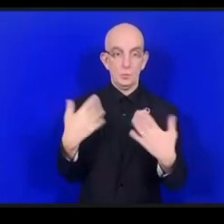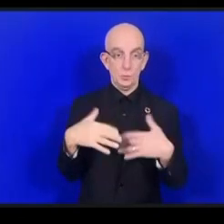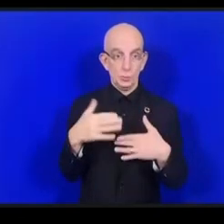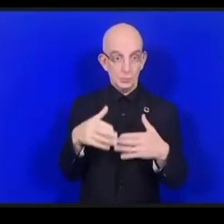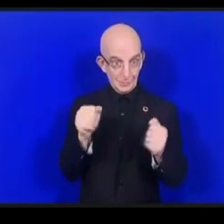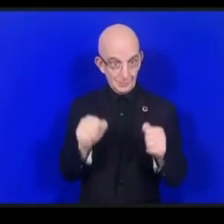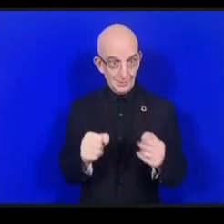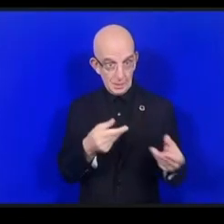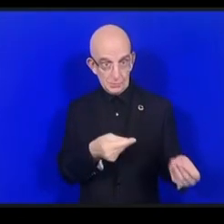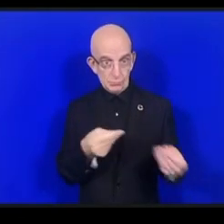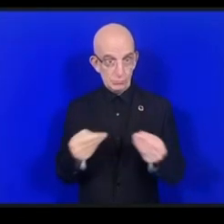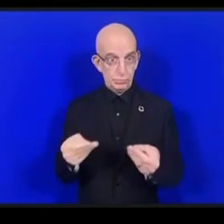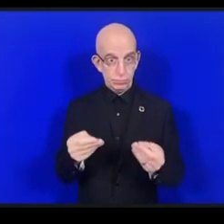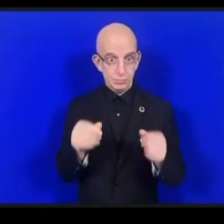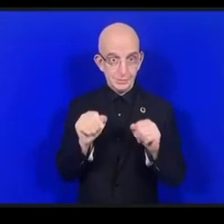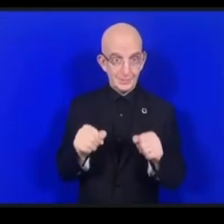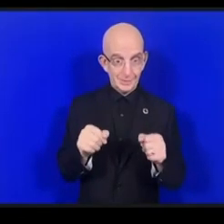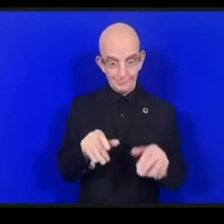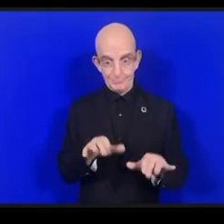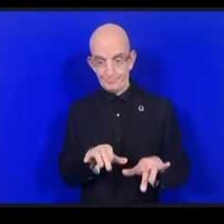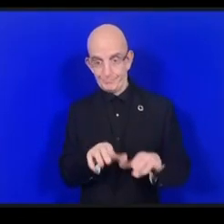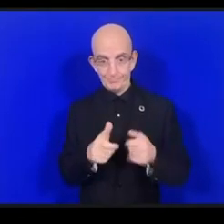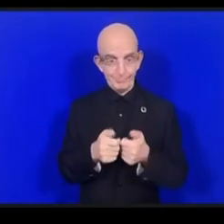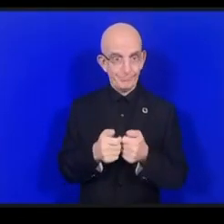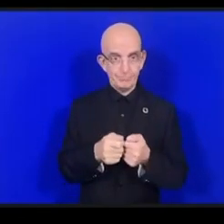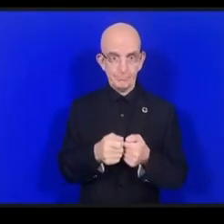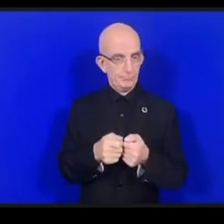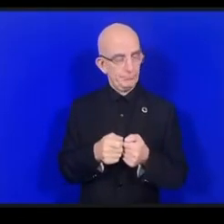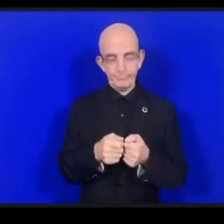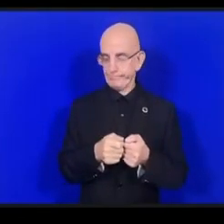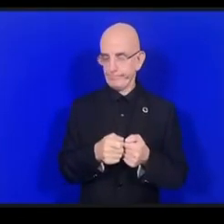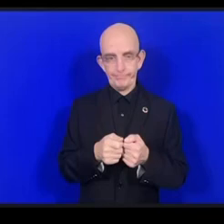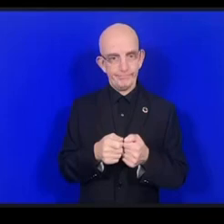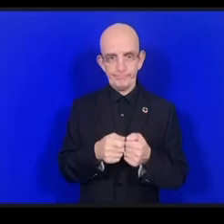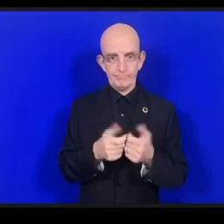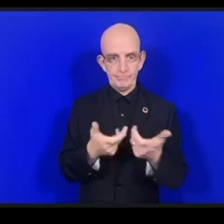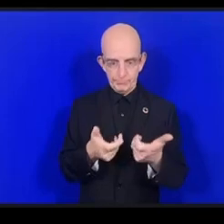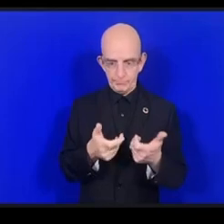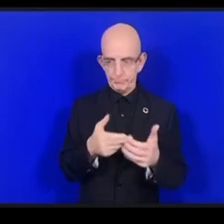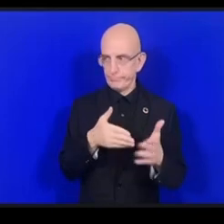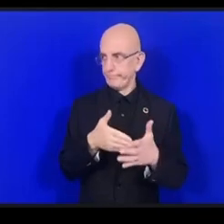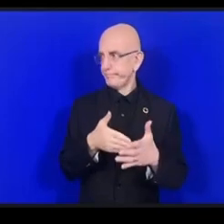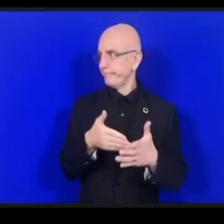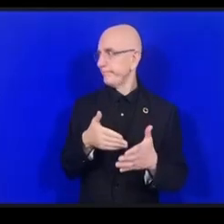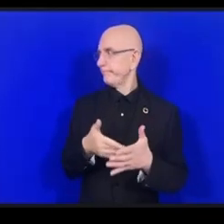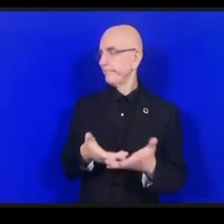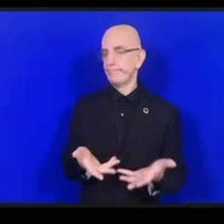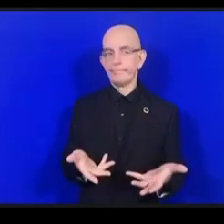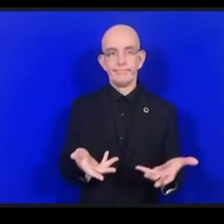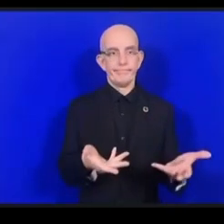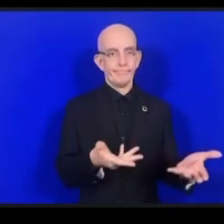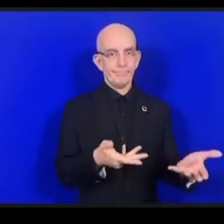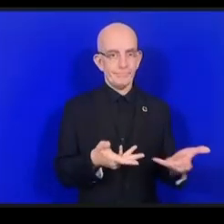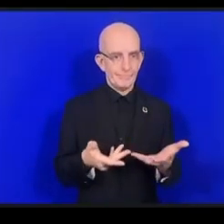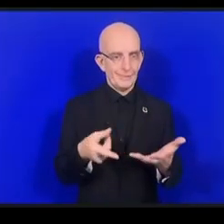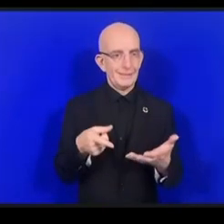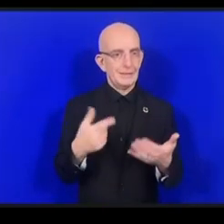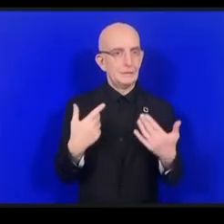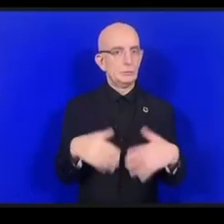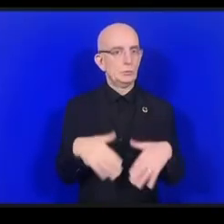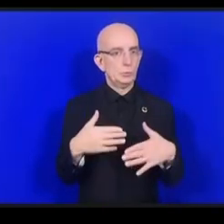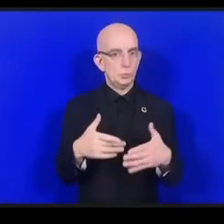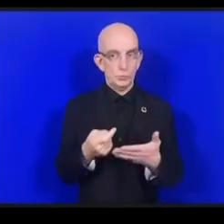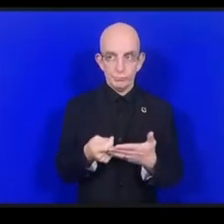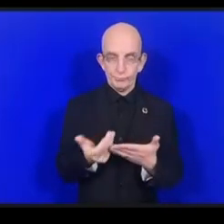في دول مثل ميانمار وأفغانستان من الصعوبة بمكان أن يتمكن الشباب من